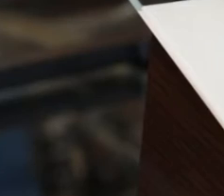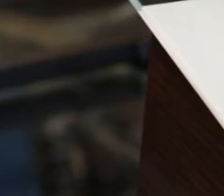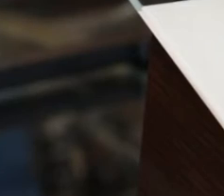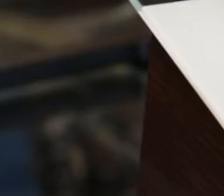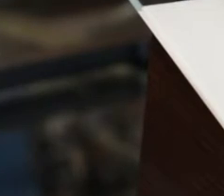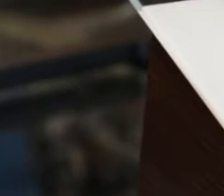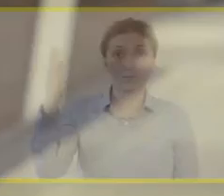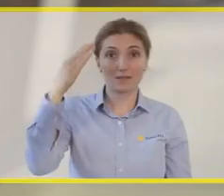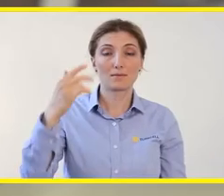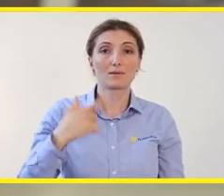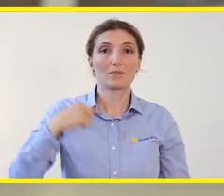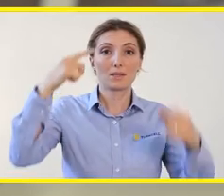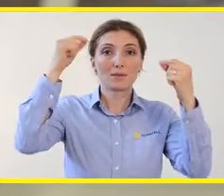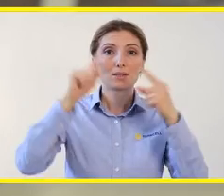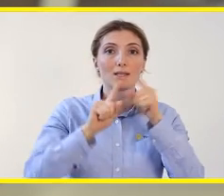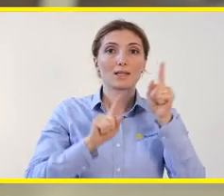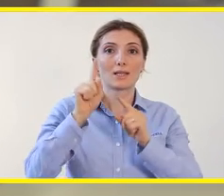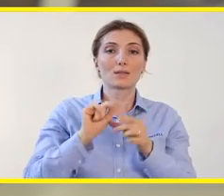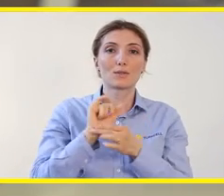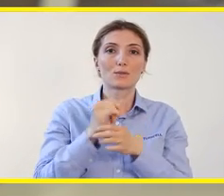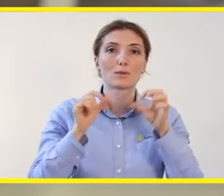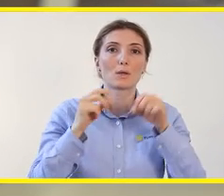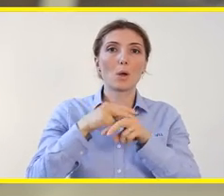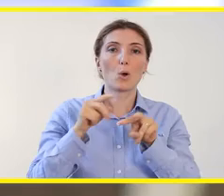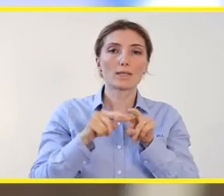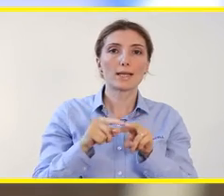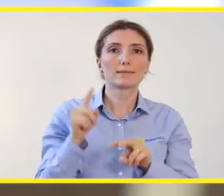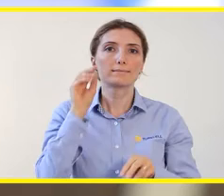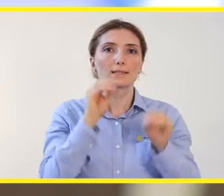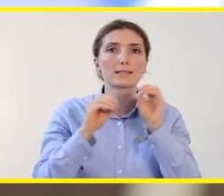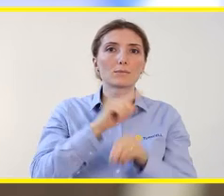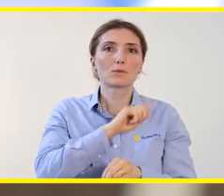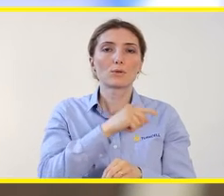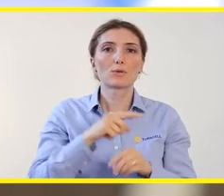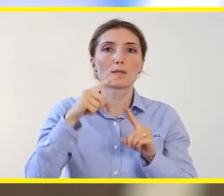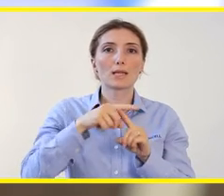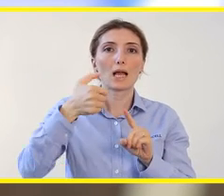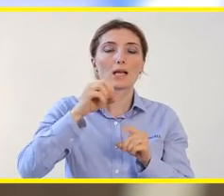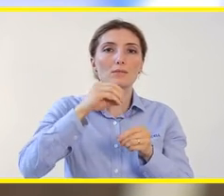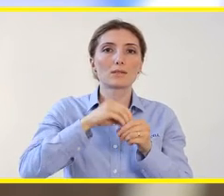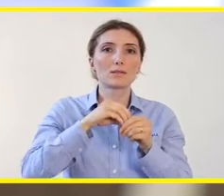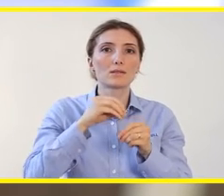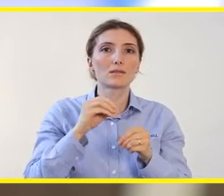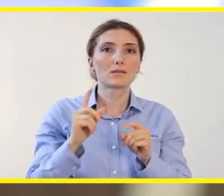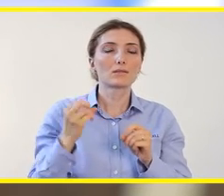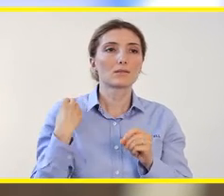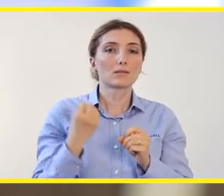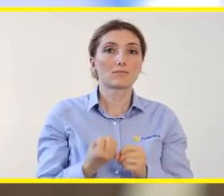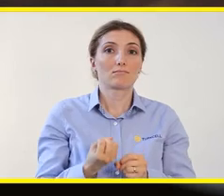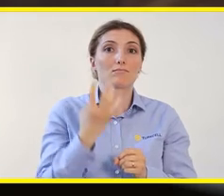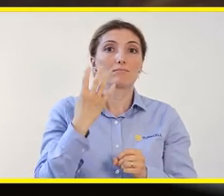TÜRKSEL Merhaba, ben TürkSel Teknoloji Danışmanınız Ozan. Tasarımın gücü, TürkSel T60'da kendini gösteriyor.